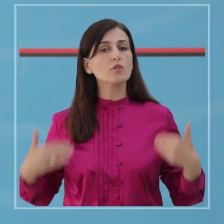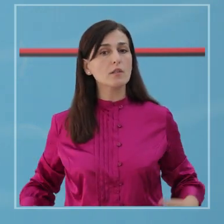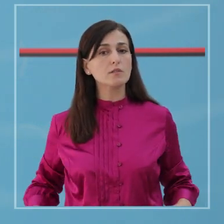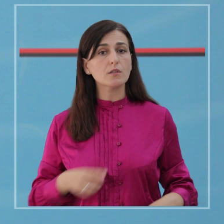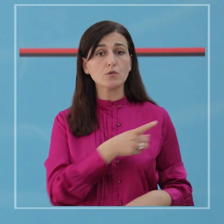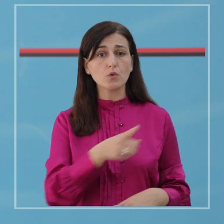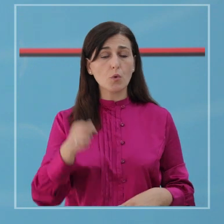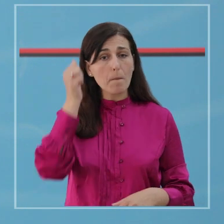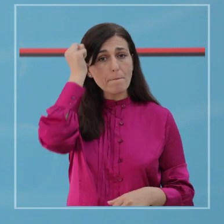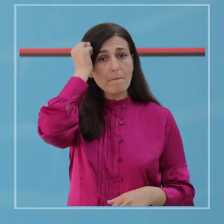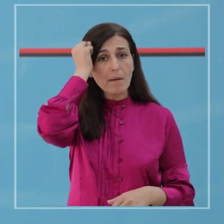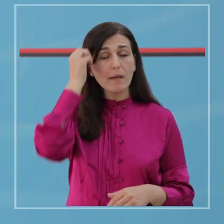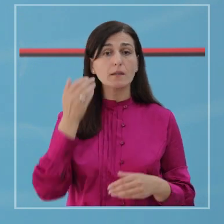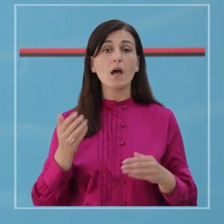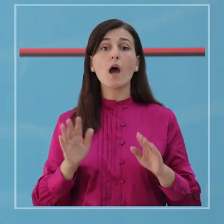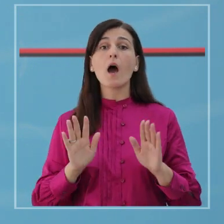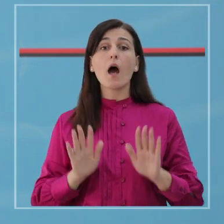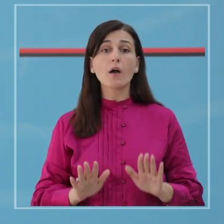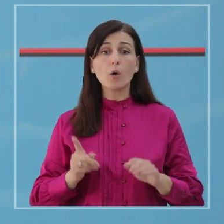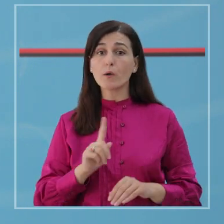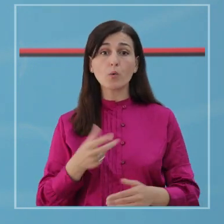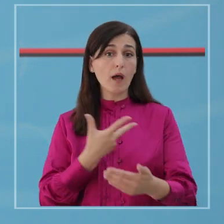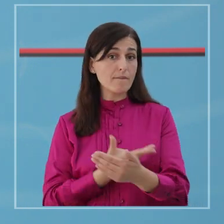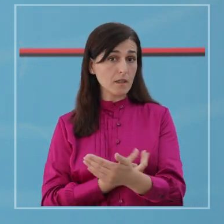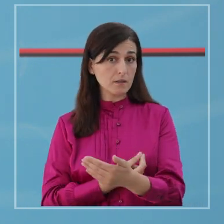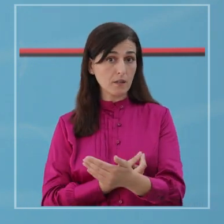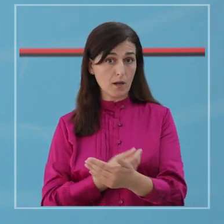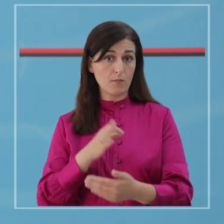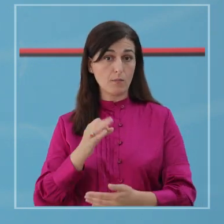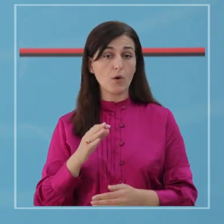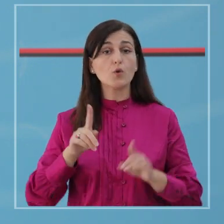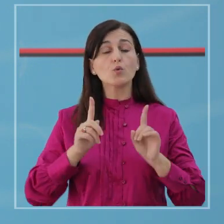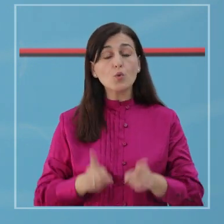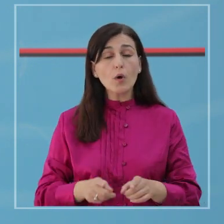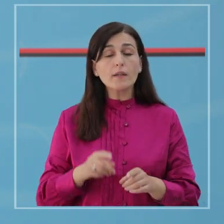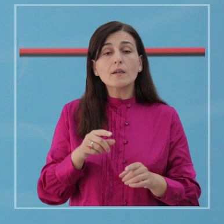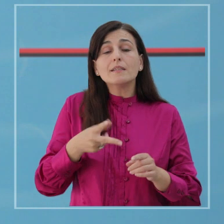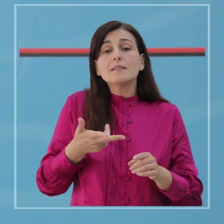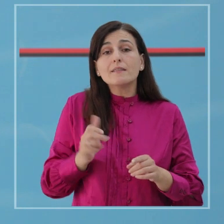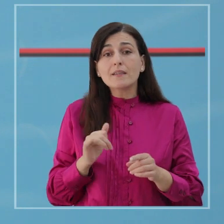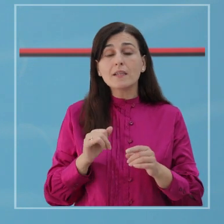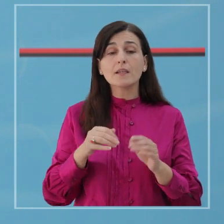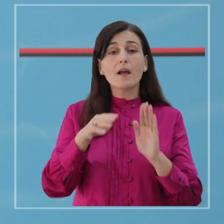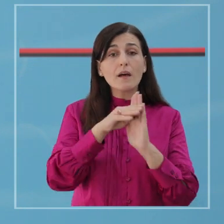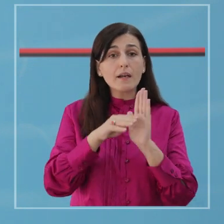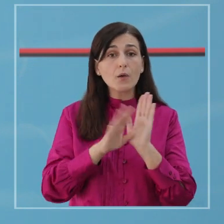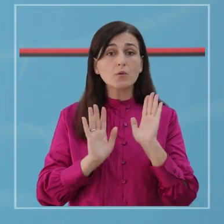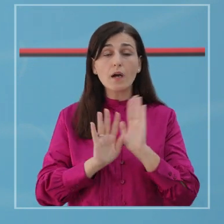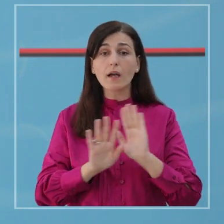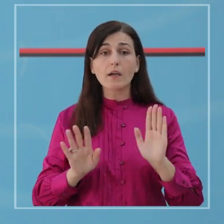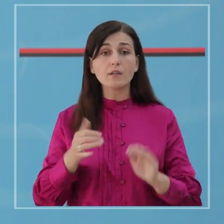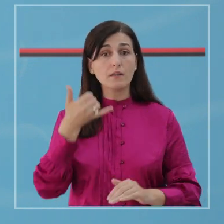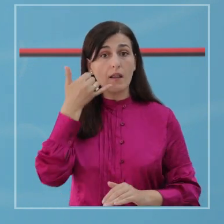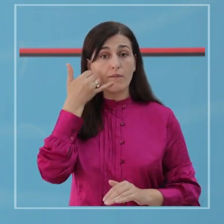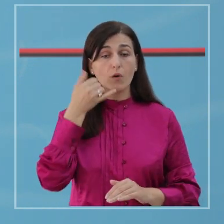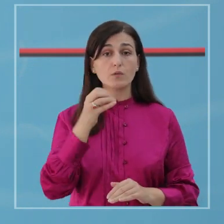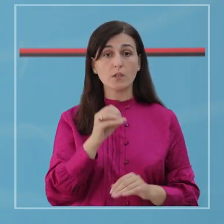që përsa ko nuk ka një vakcin, qytetarët duhet të pështate me normalitetin e ri. Telefononi linjën e gjelbër